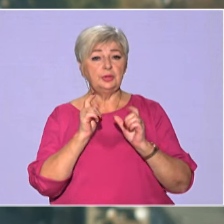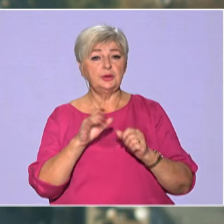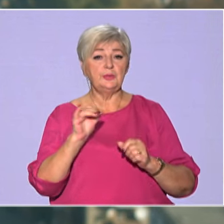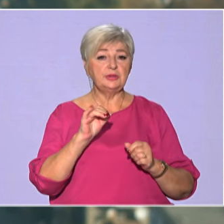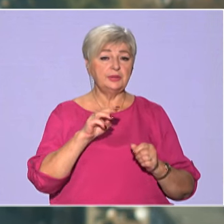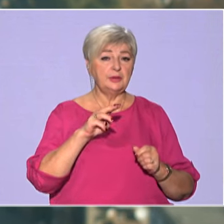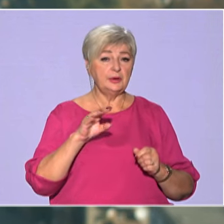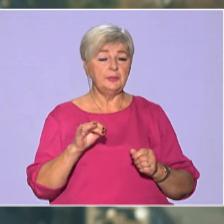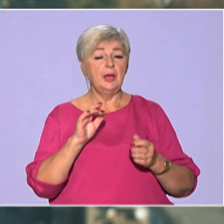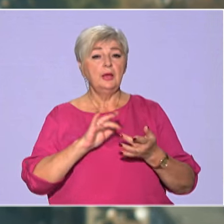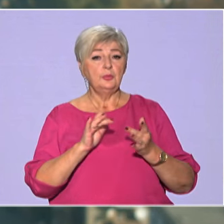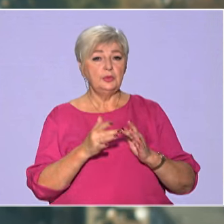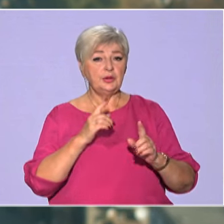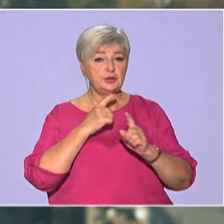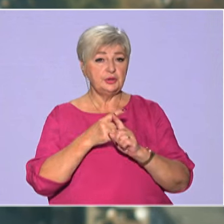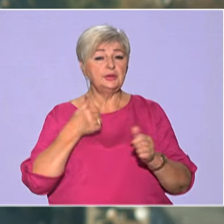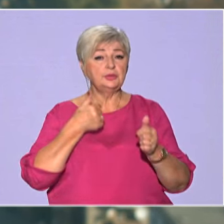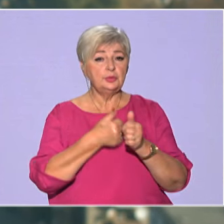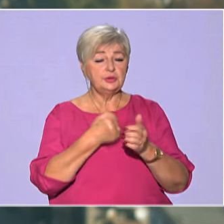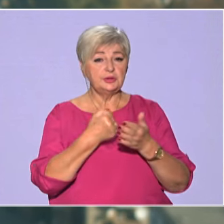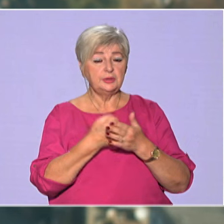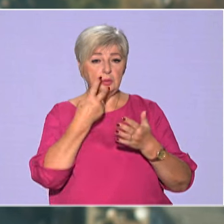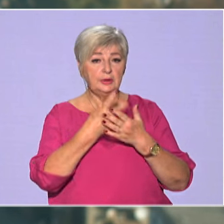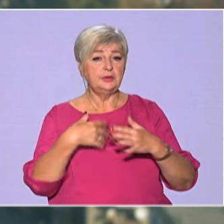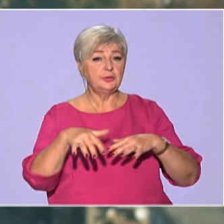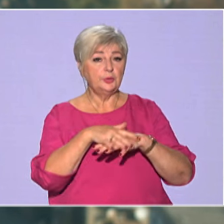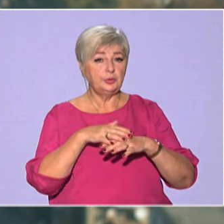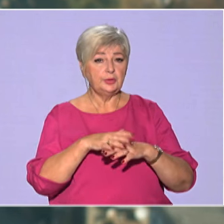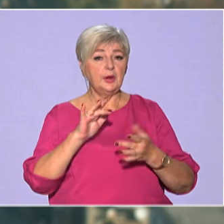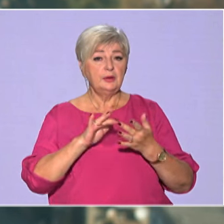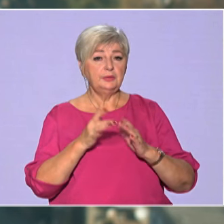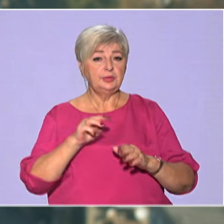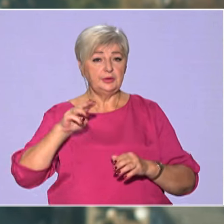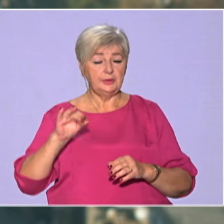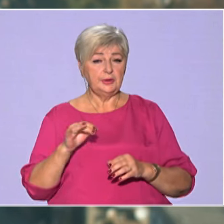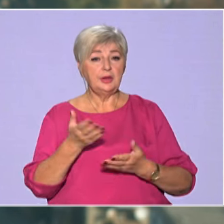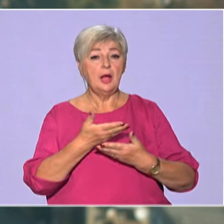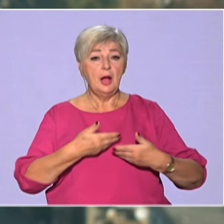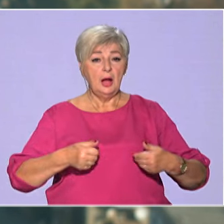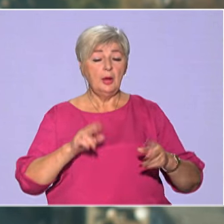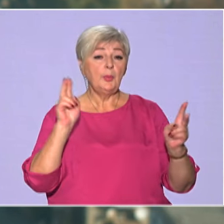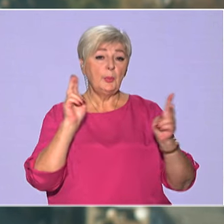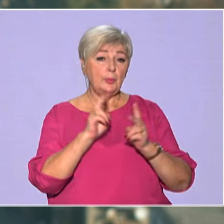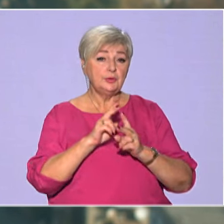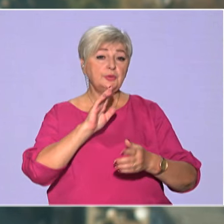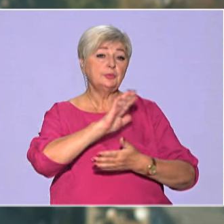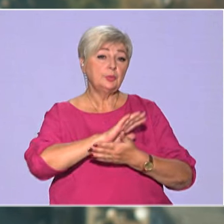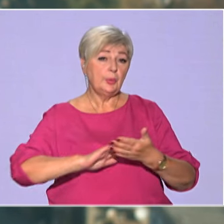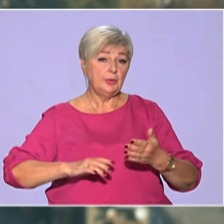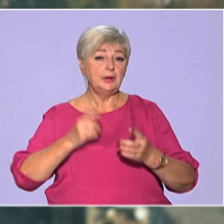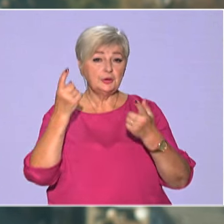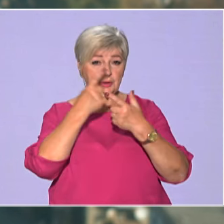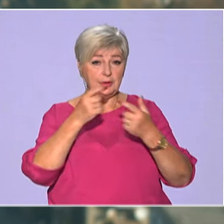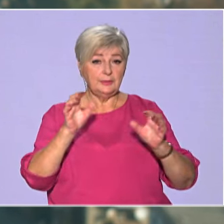Інстаграмі та у мережі ІКС. Долучайтеся до глядацької аудиторії і в інтернеті. Ну, а ми з вами побачимось у подальших